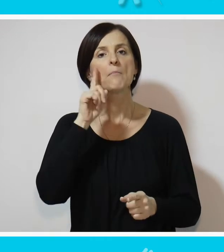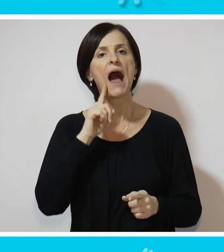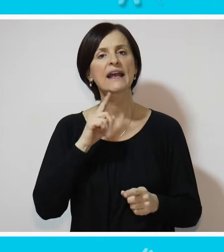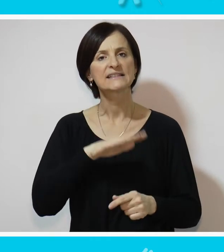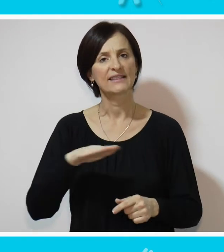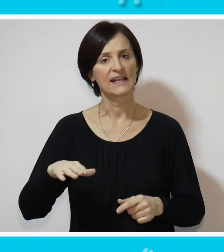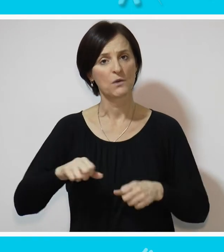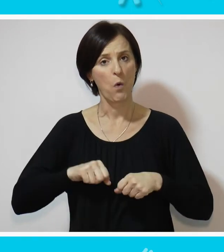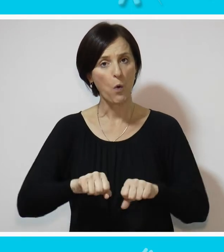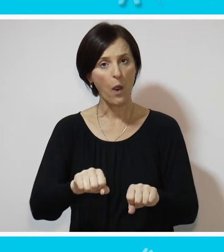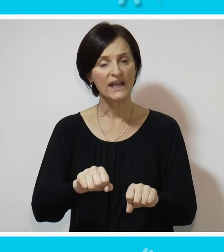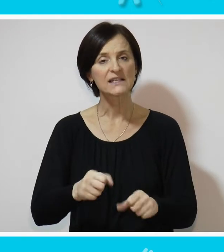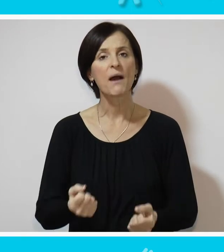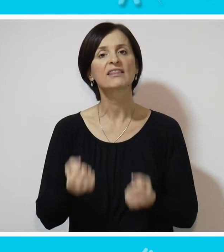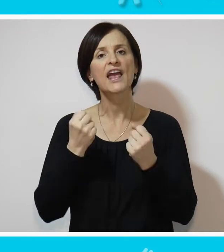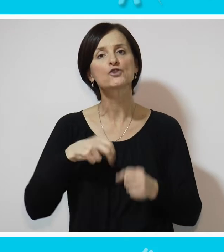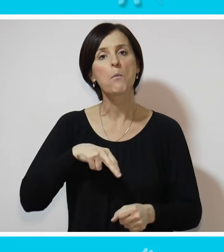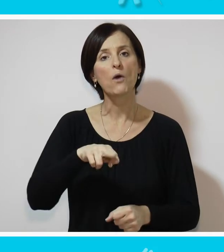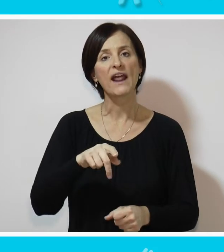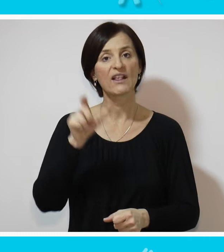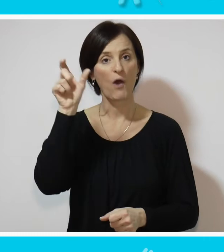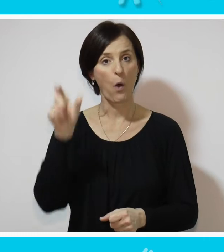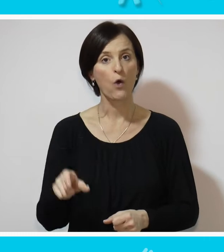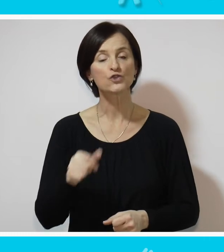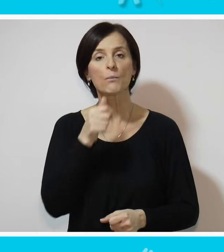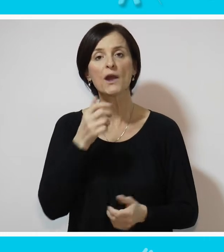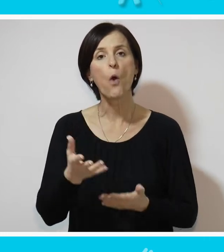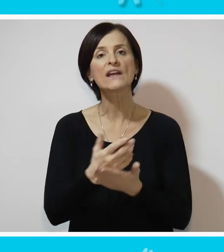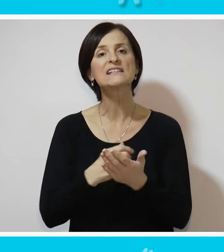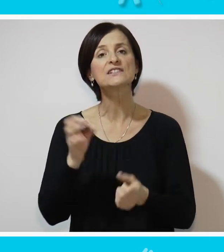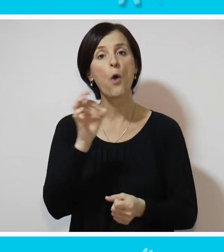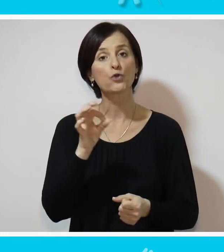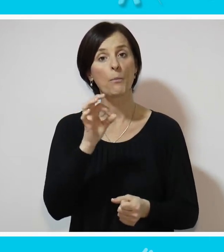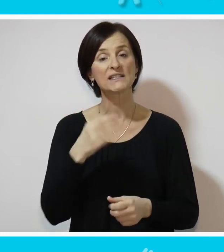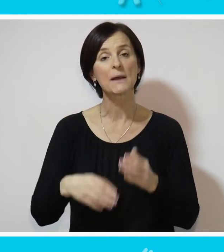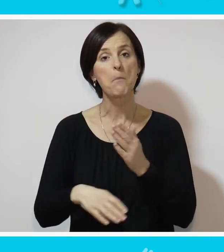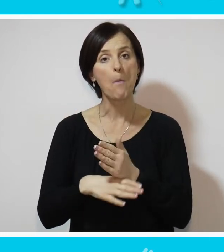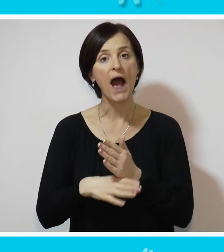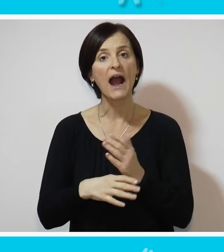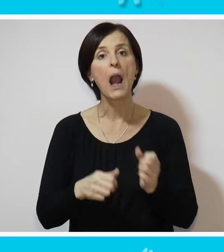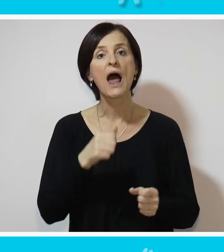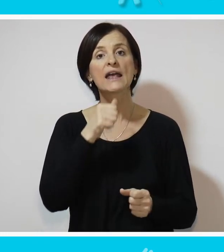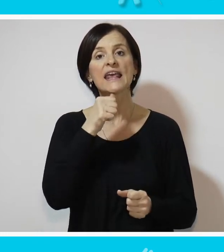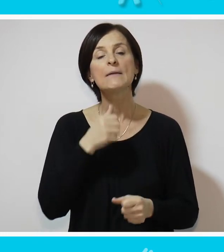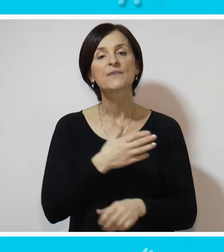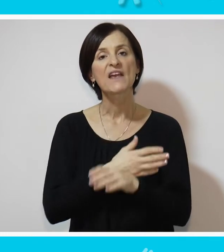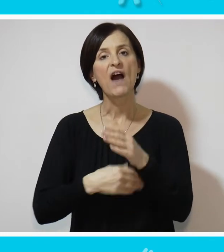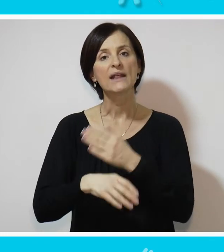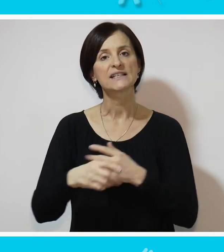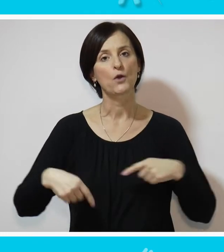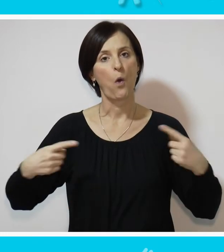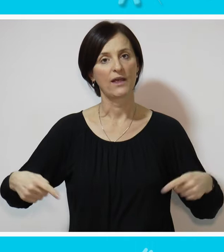majke sa decom u kolicima, teško pokretljive osobe, korisnici ortopedskih pomagala ili